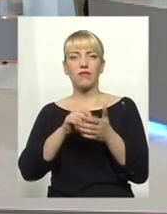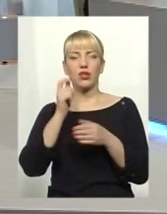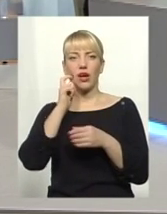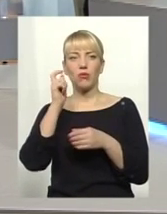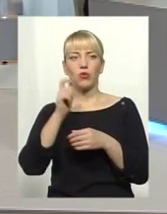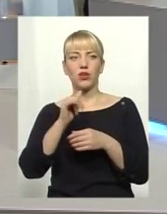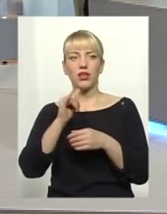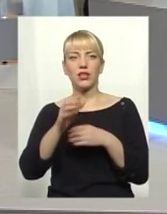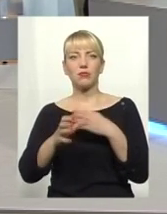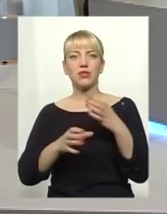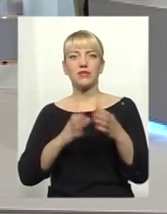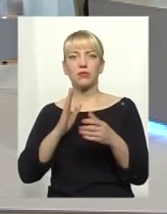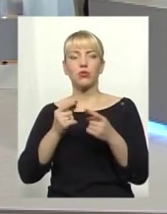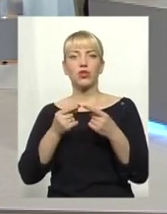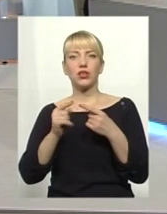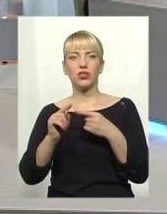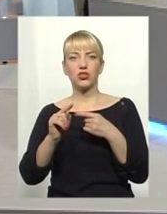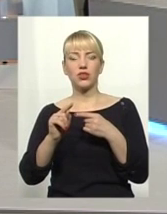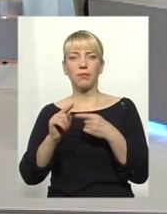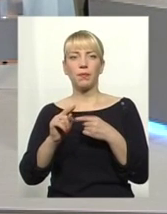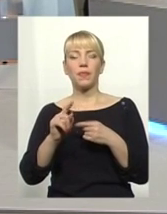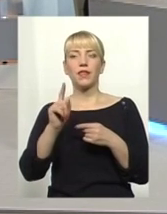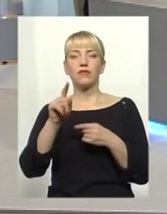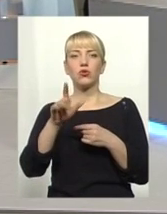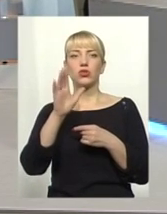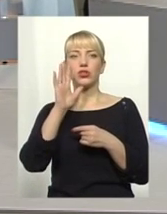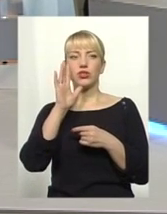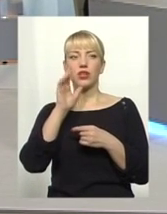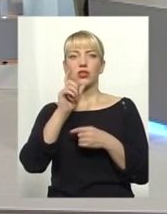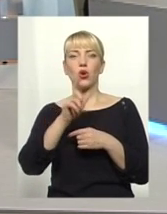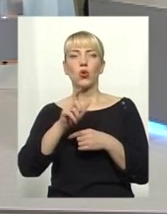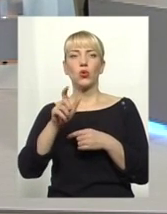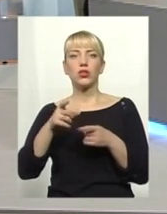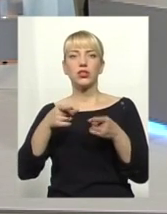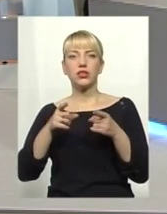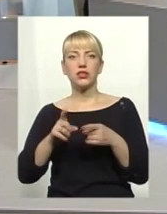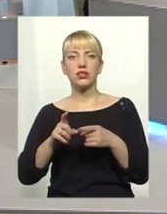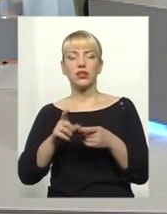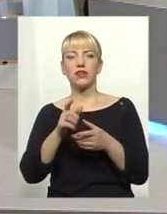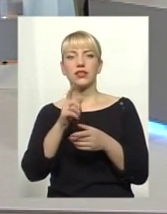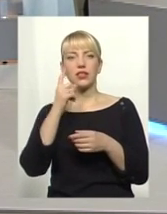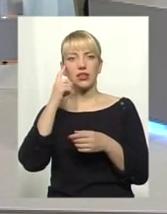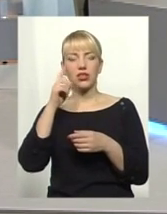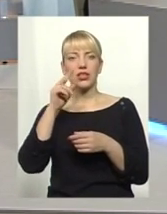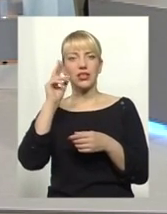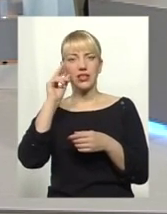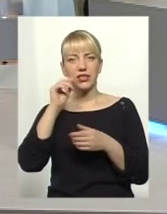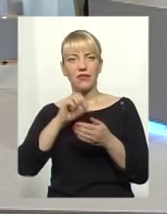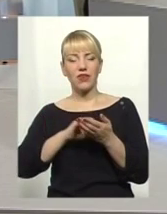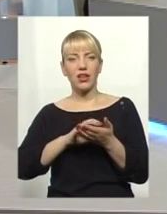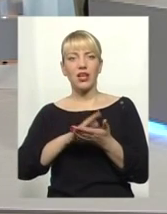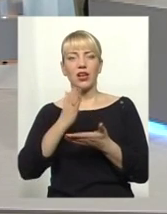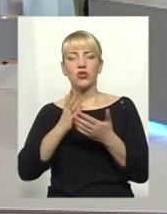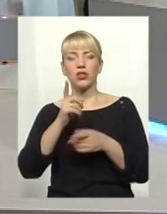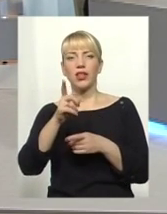і світу буде зовсім інша. В той же час люди дійсно володіють цифрами. І якщо ти не будеш